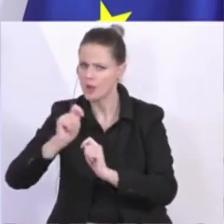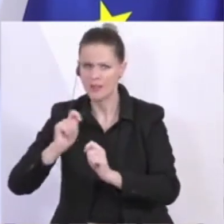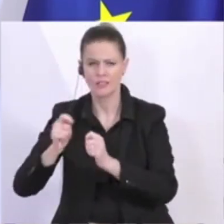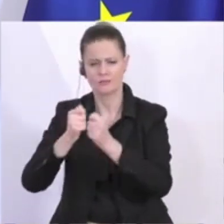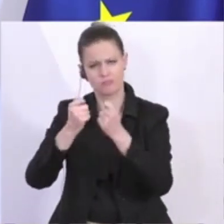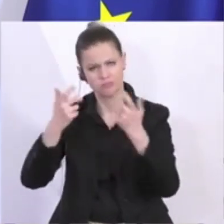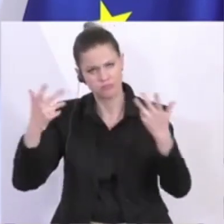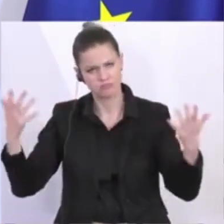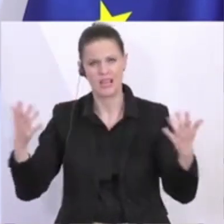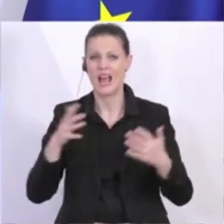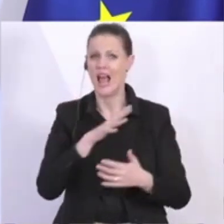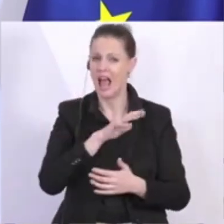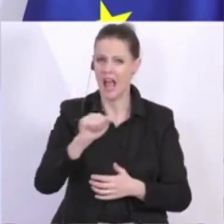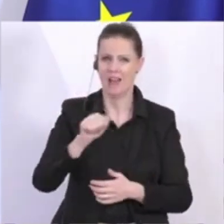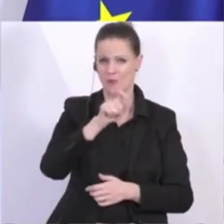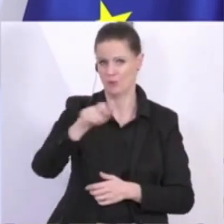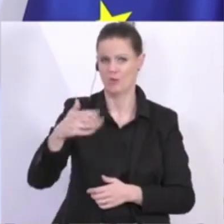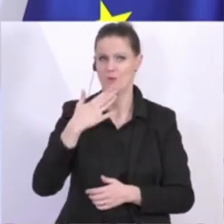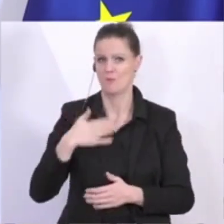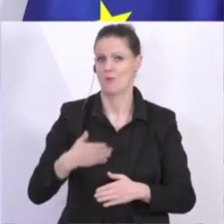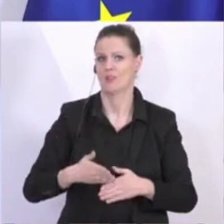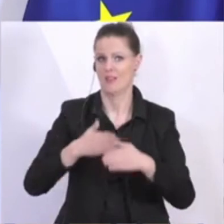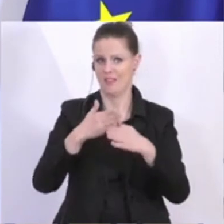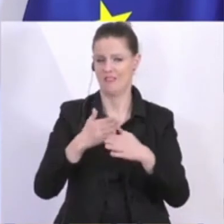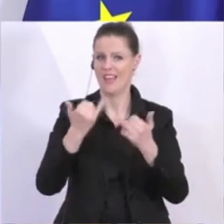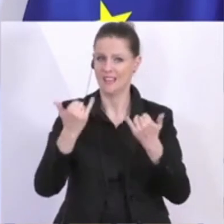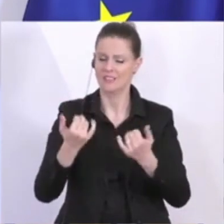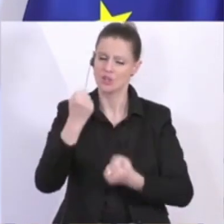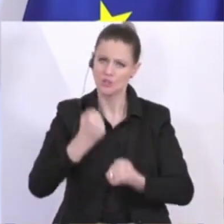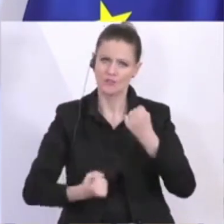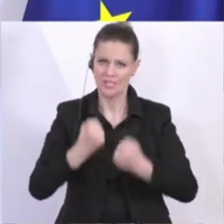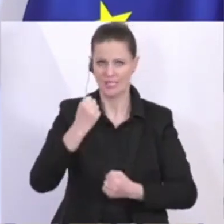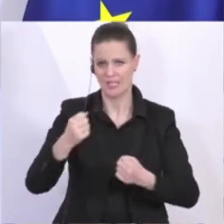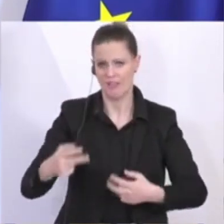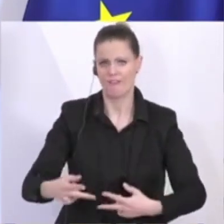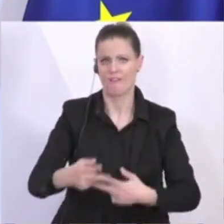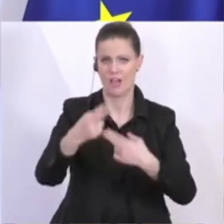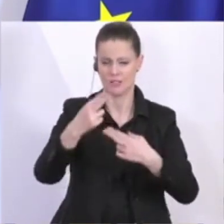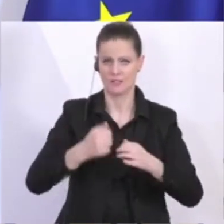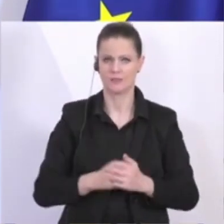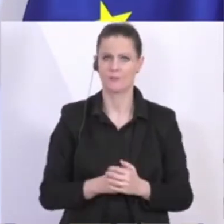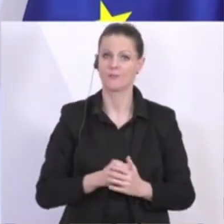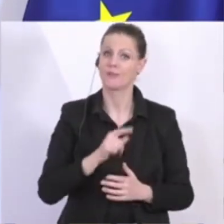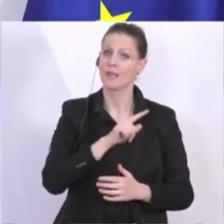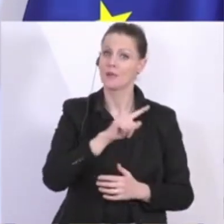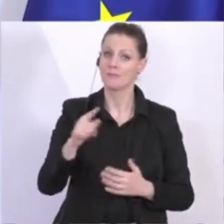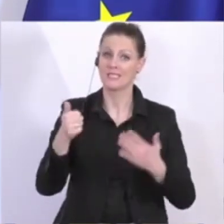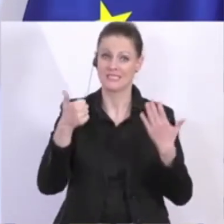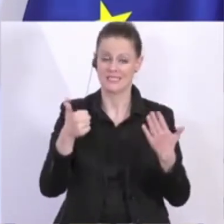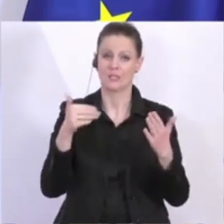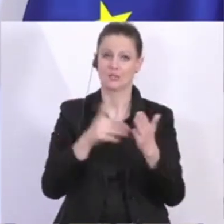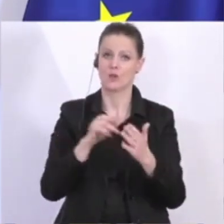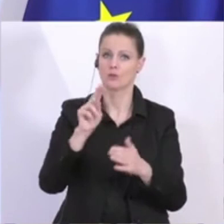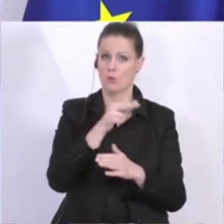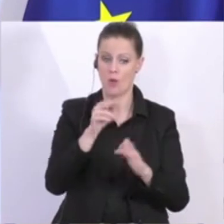all jenen, denen wir helfen wollen in dieser schwierigen ersten Phase. Die bis zu 6.000 Euro, die zur